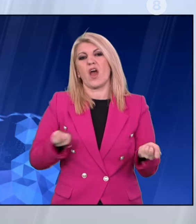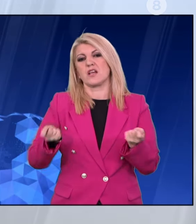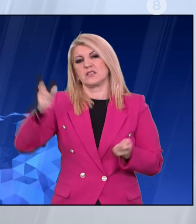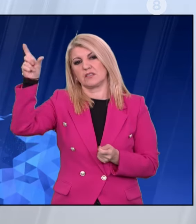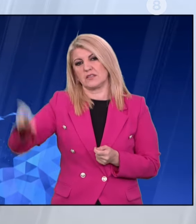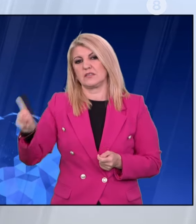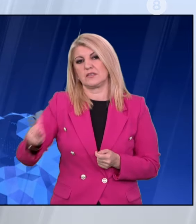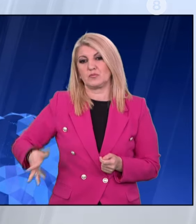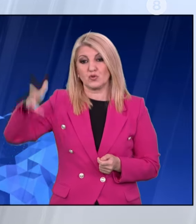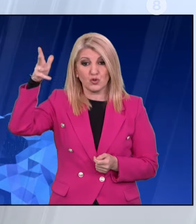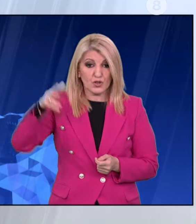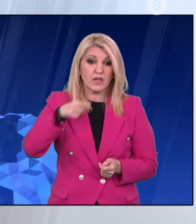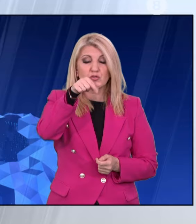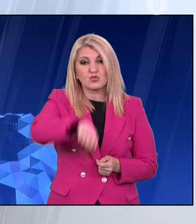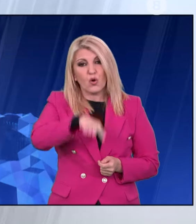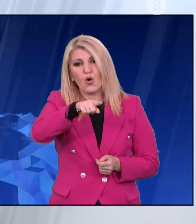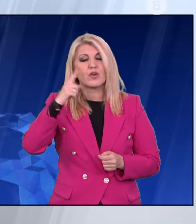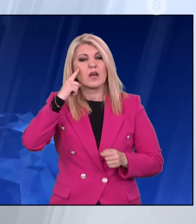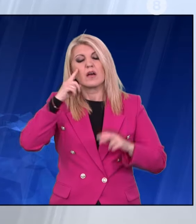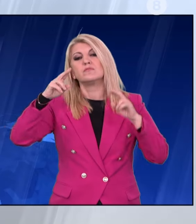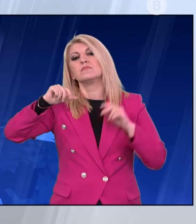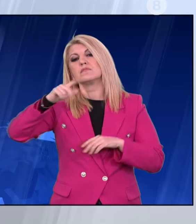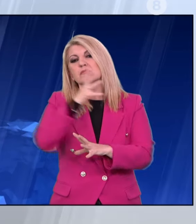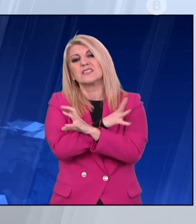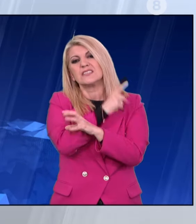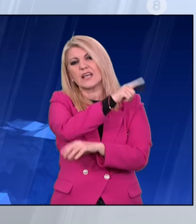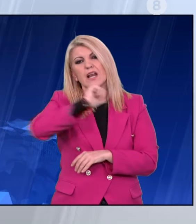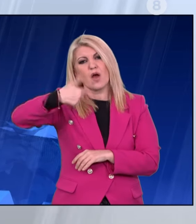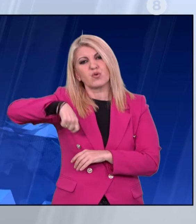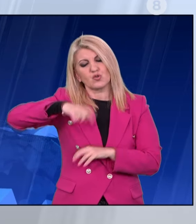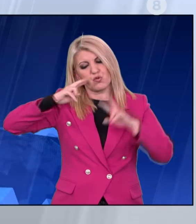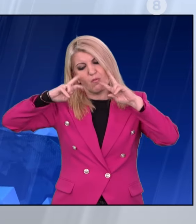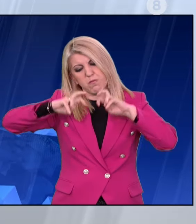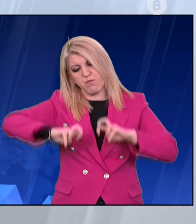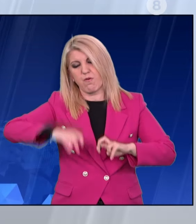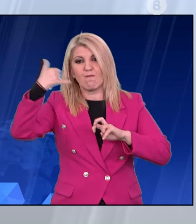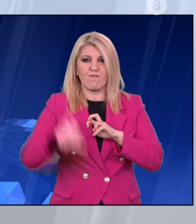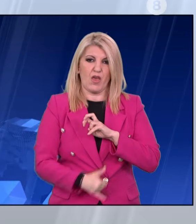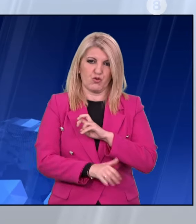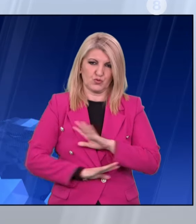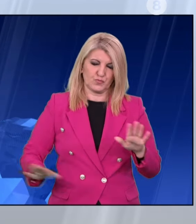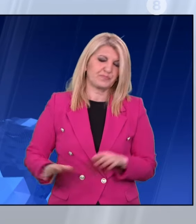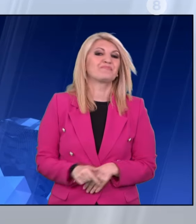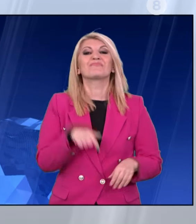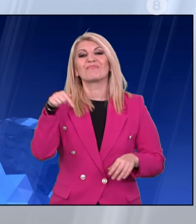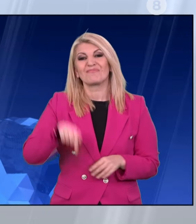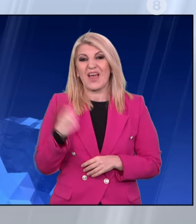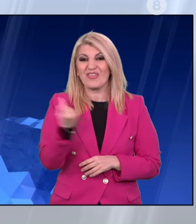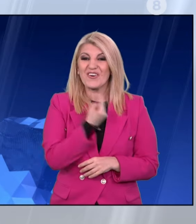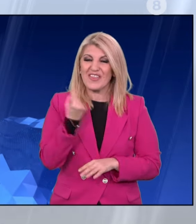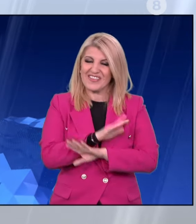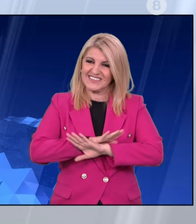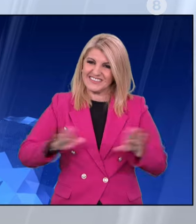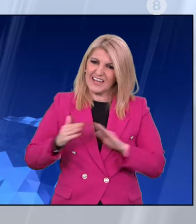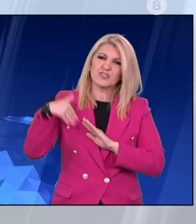διενοργεί η αρχή δεδομένων προσωπικού χαρακτήρα και η εισαγγελία πρωτοδικών της Αθήνας. Εδώ κυρίες και κύριοι το δελτίό μας στην νοηματική γλώσσα